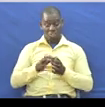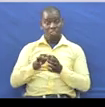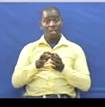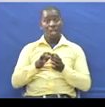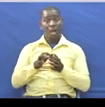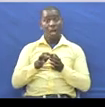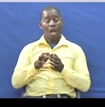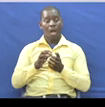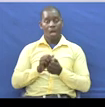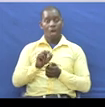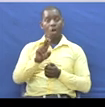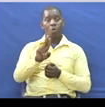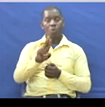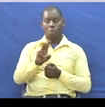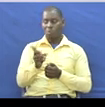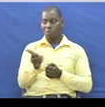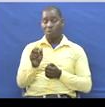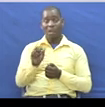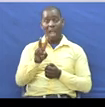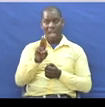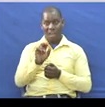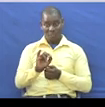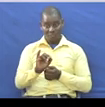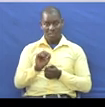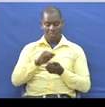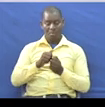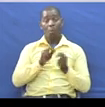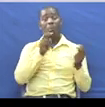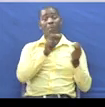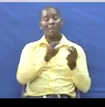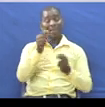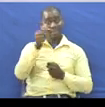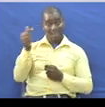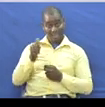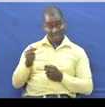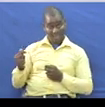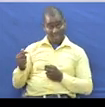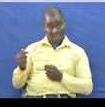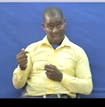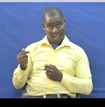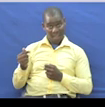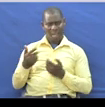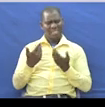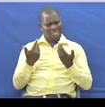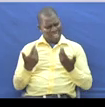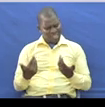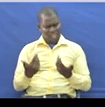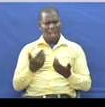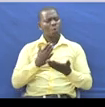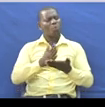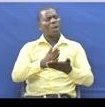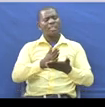Laugavi Waumeme Tanzania Shilika Laugavi Waumeme Tanzania Lakini Kiwahalisia